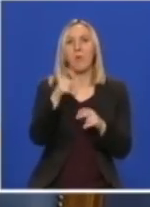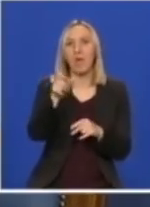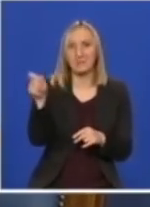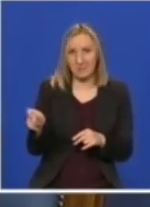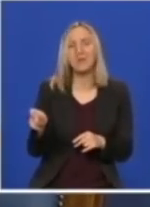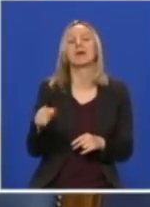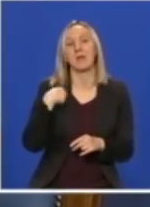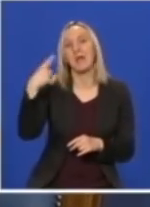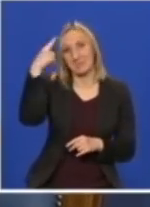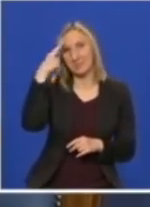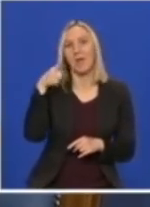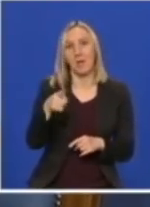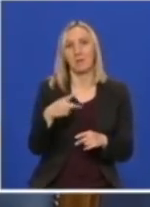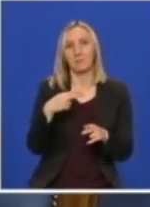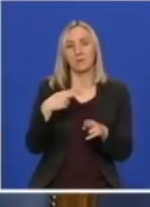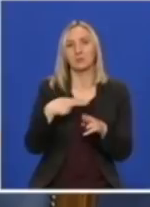Hvala vam.